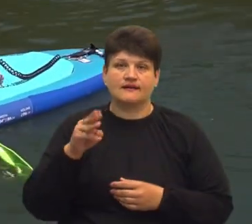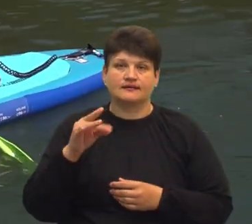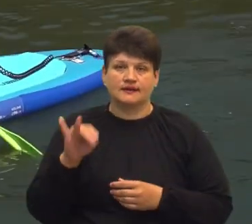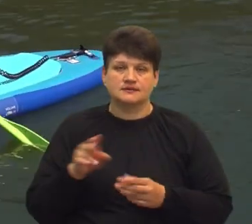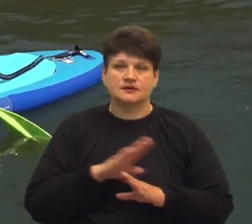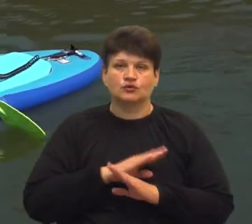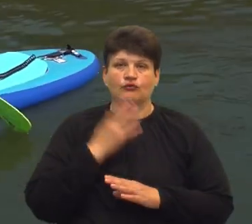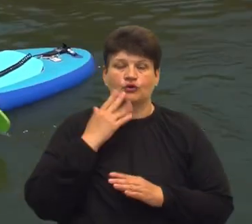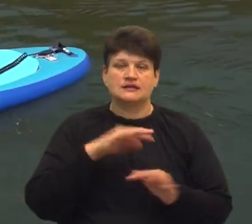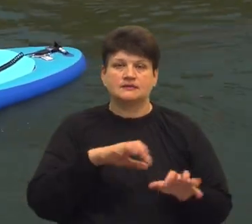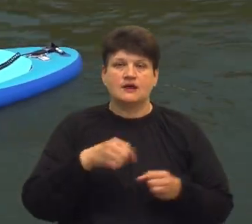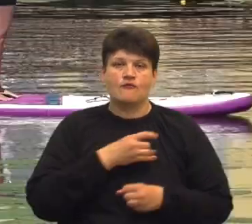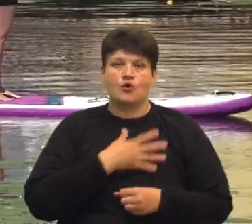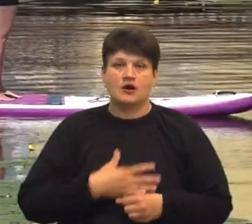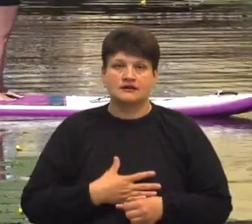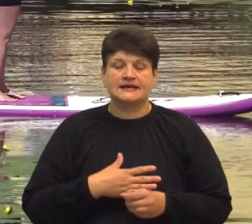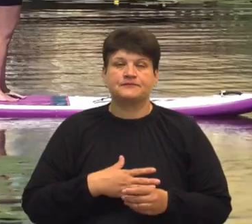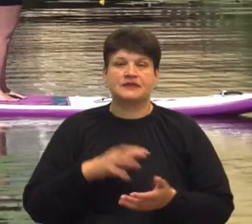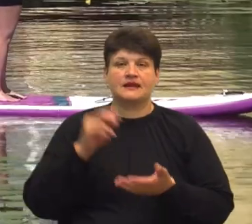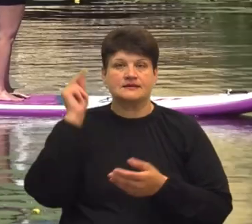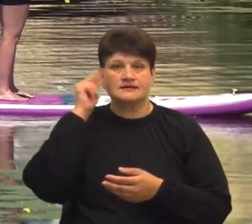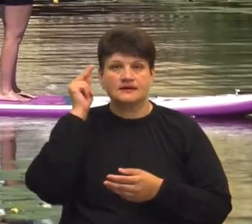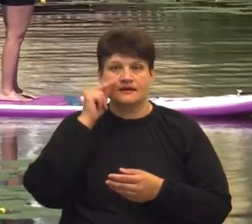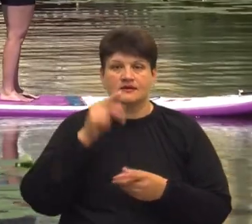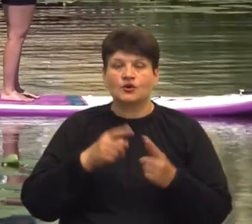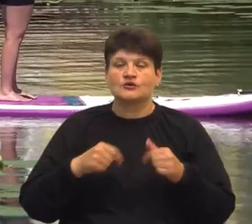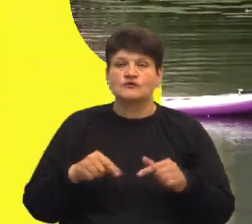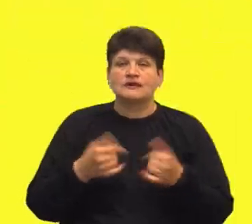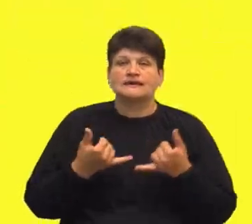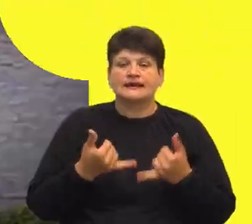Заняття із сабсерфінгу організували для тернопільських пенсіонерів.